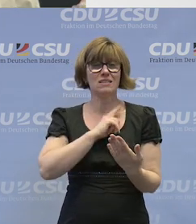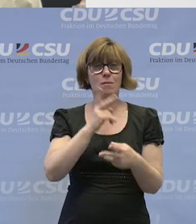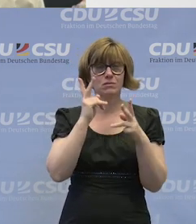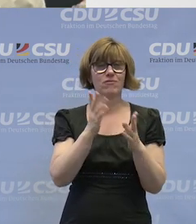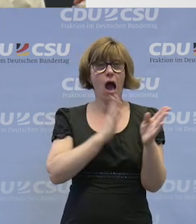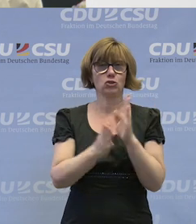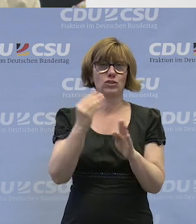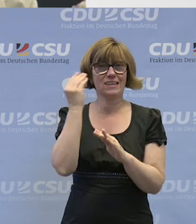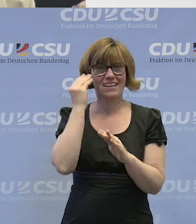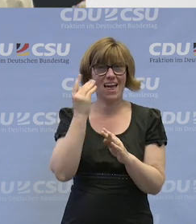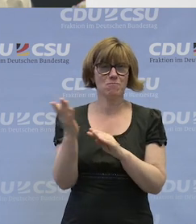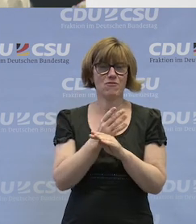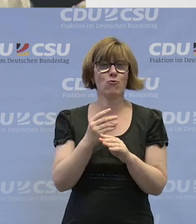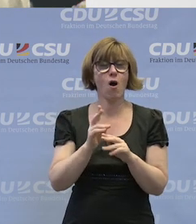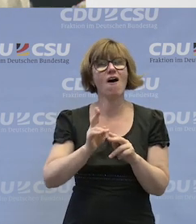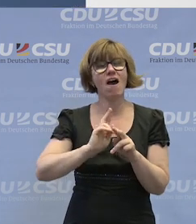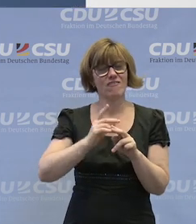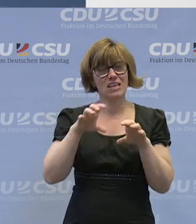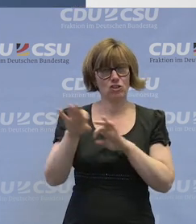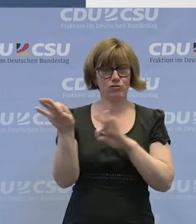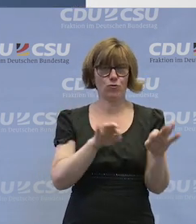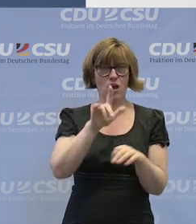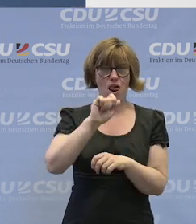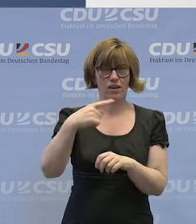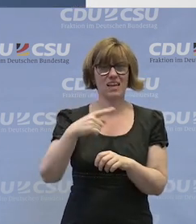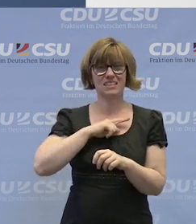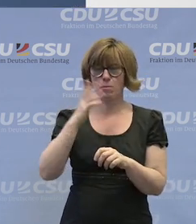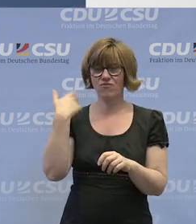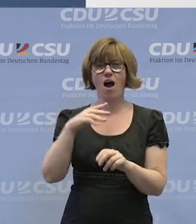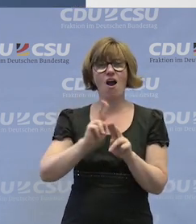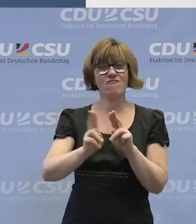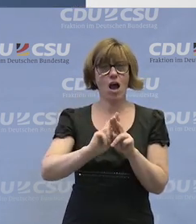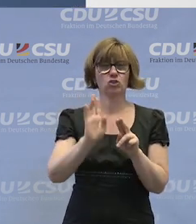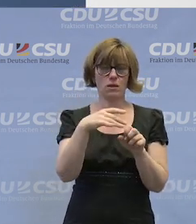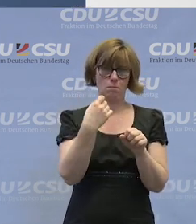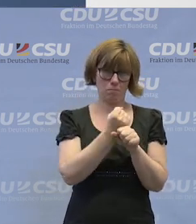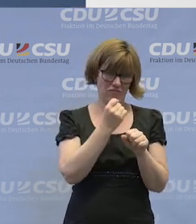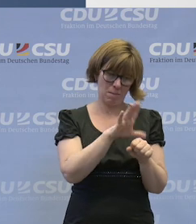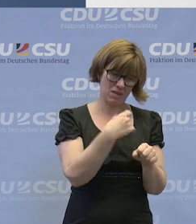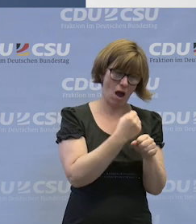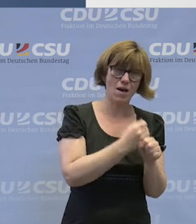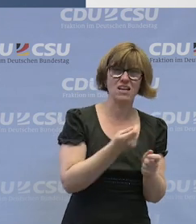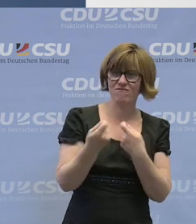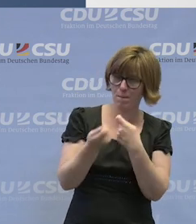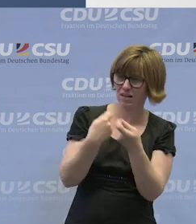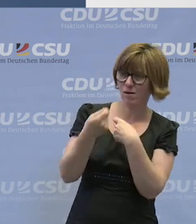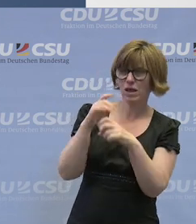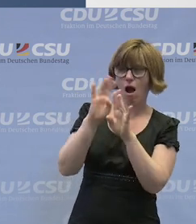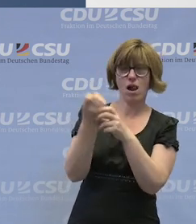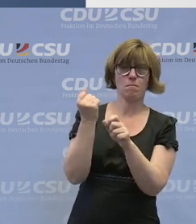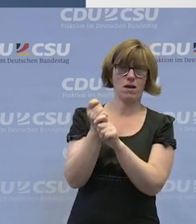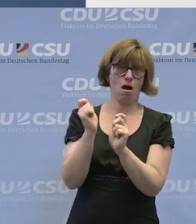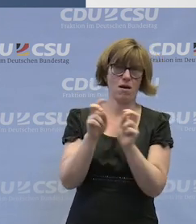Anständiges gemacht. Bevor ich Geschäftsführer der LAG war, habe ich tatsächlich Werkstatt beschäftigt auf den allgemeinen Arbeitsmarkt vermittelt. Und